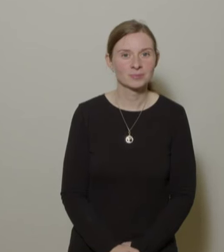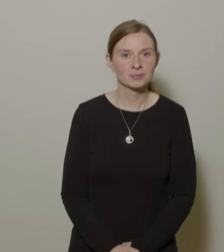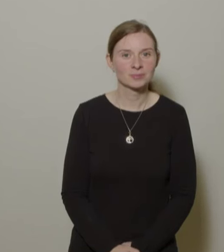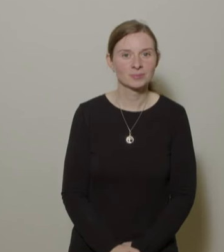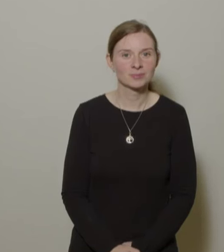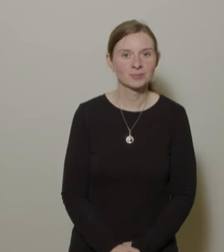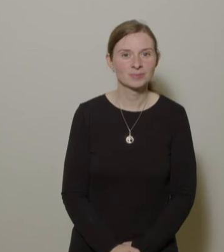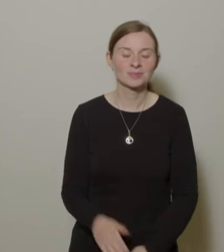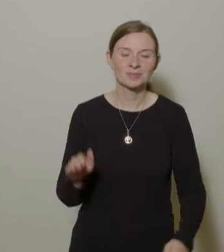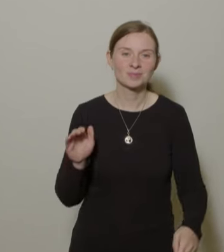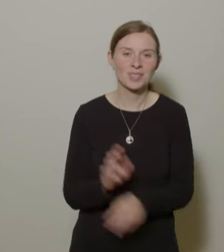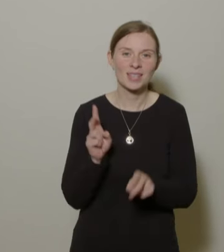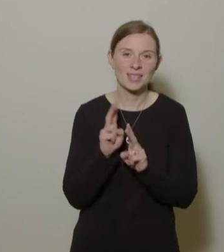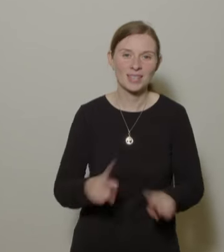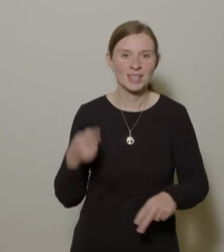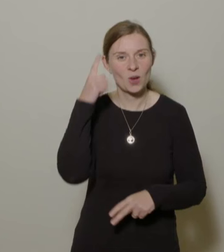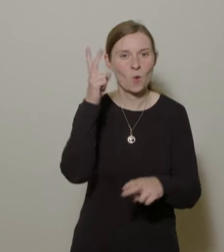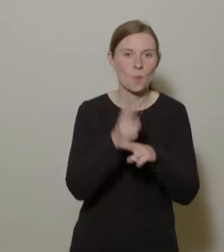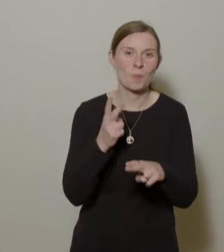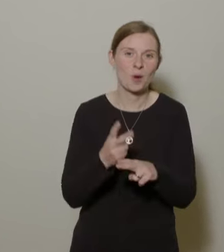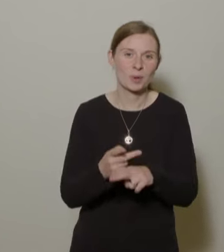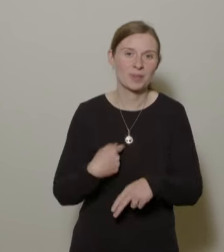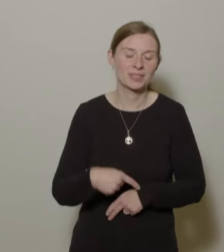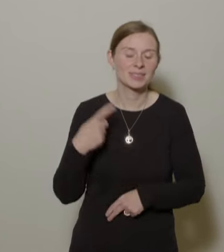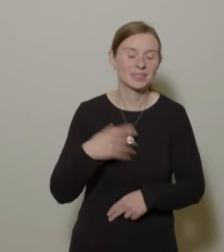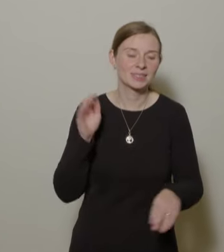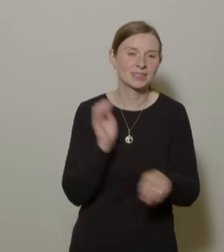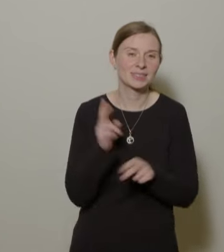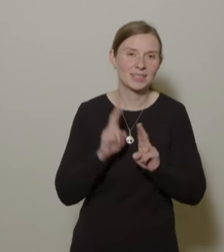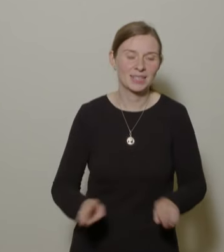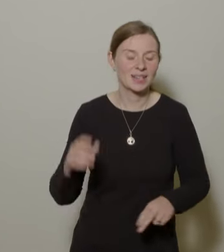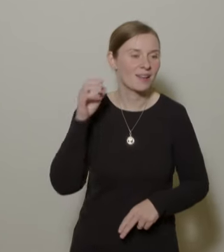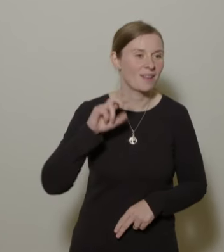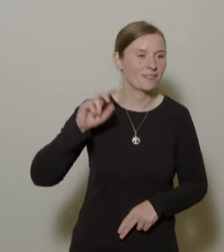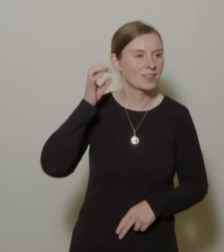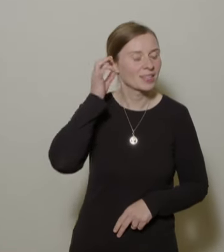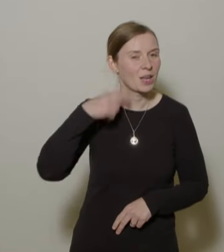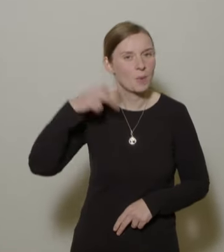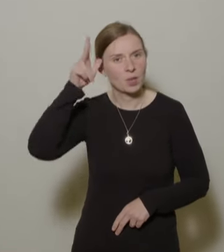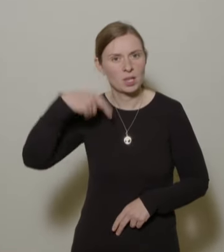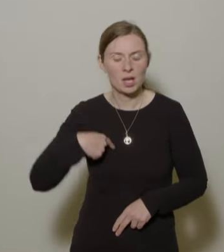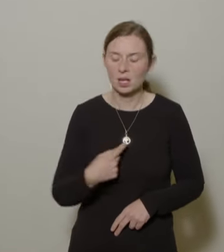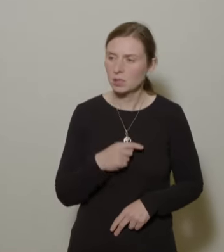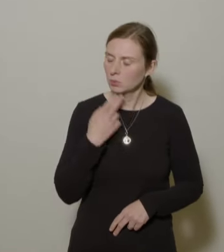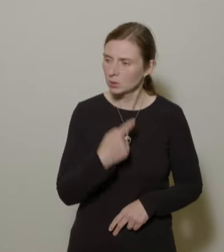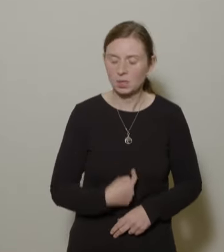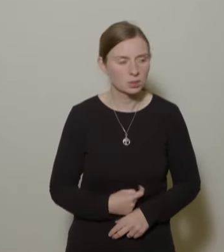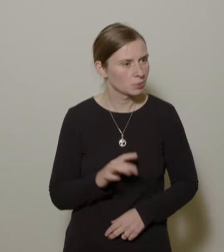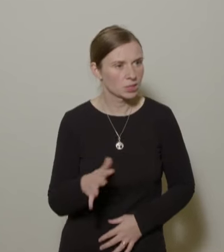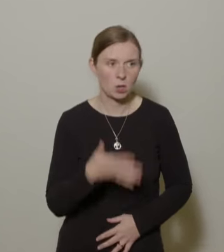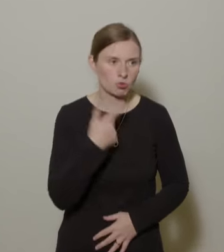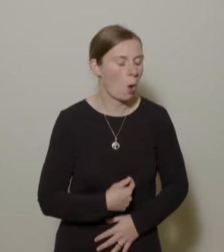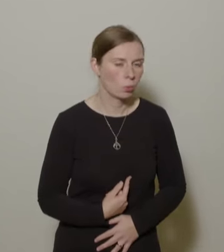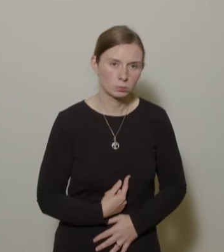Sehr geehrter Herr Oberbürgermeister, meine sehr geehrten Damen und Herren, ich muss gestehen, Sie haben mich jetzt teilweise doch etwas erstaunt mit Ihren